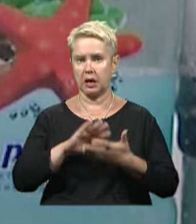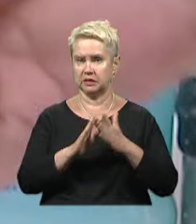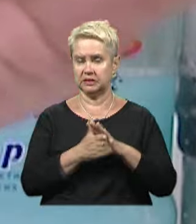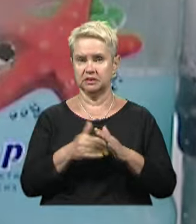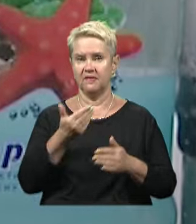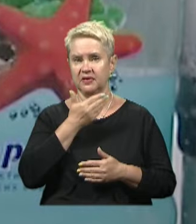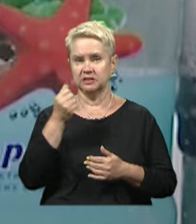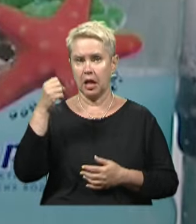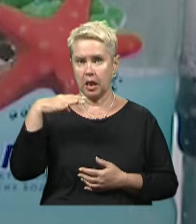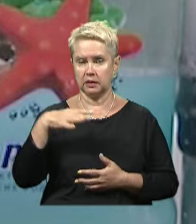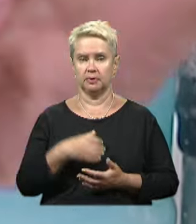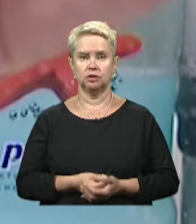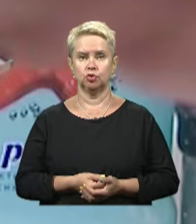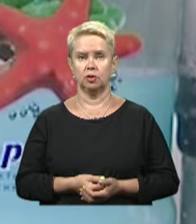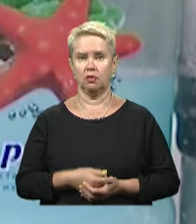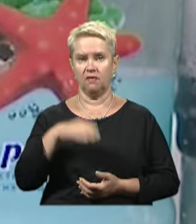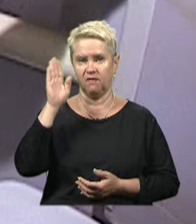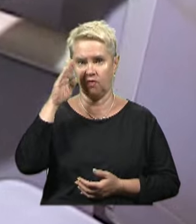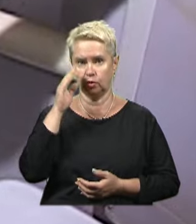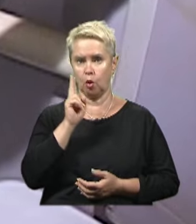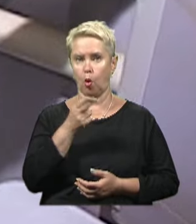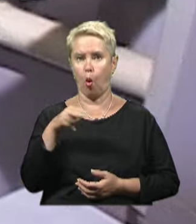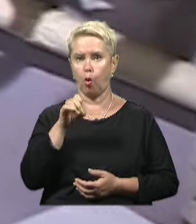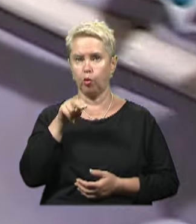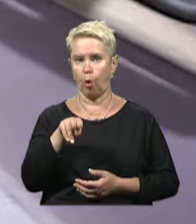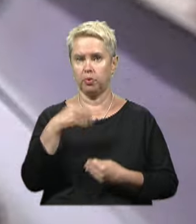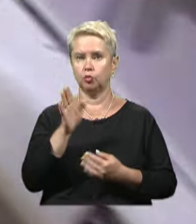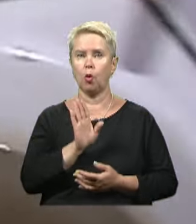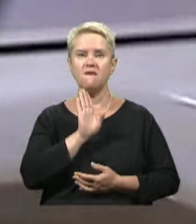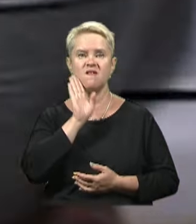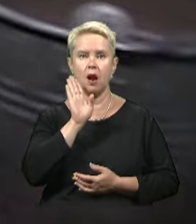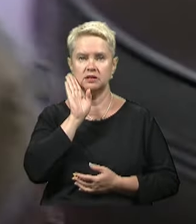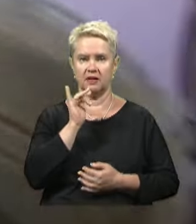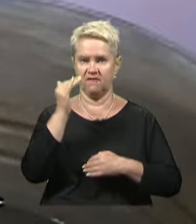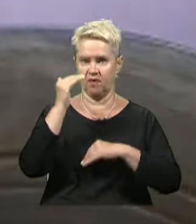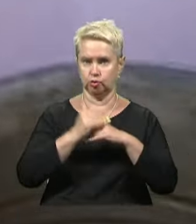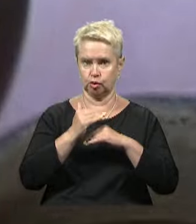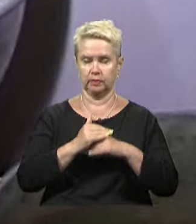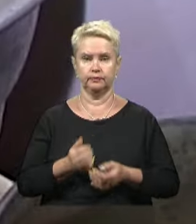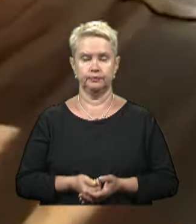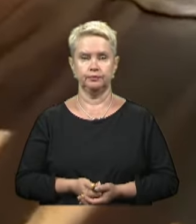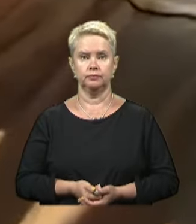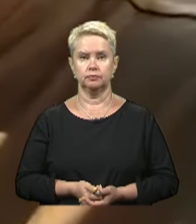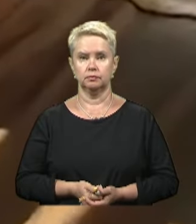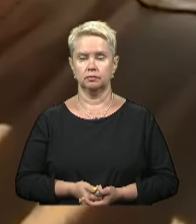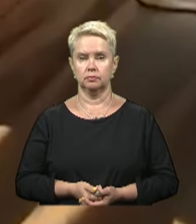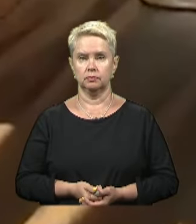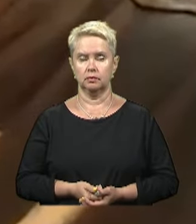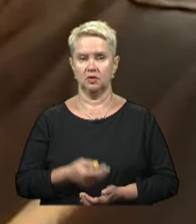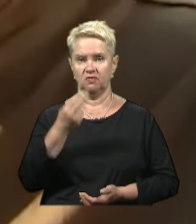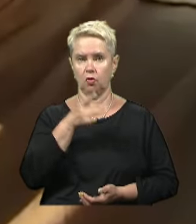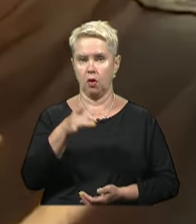Через відсутність електропостачання воду у Конотопі даватимуть тільки вранці та ввечері. В двох